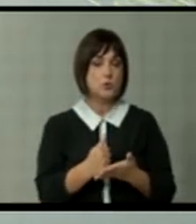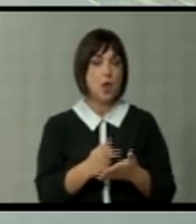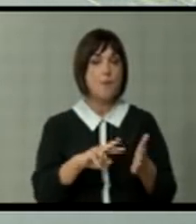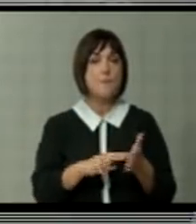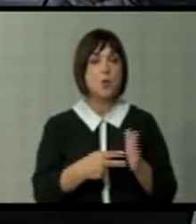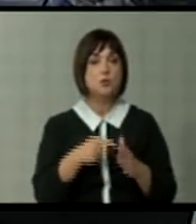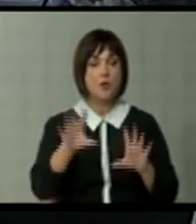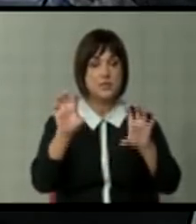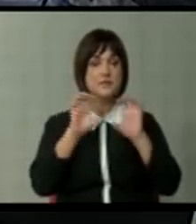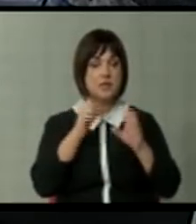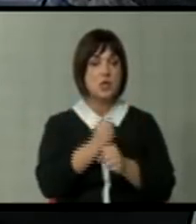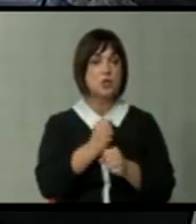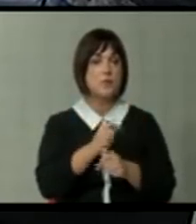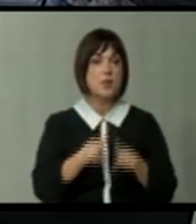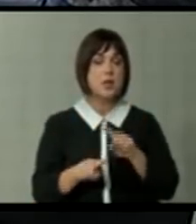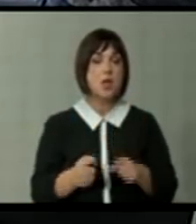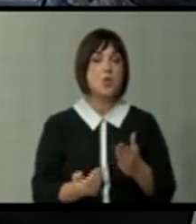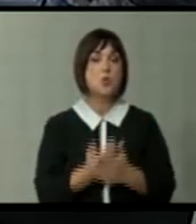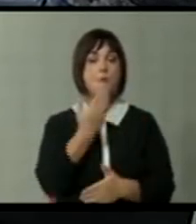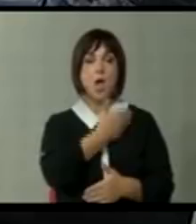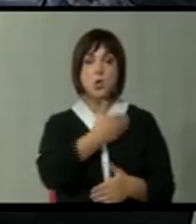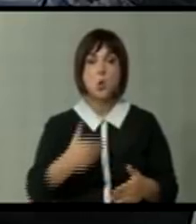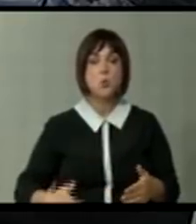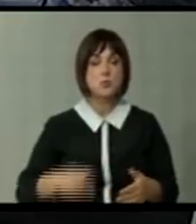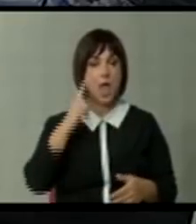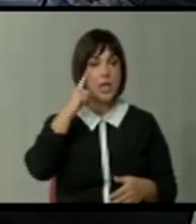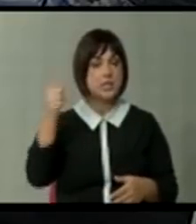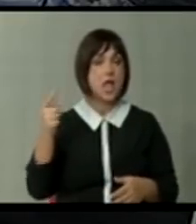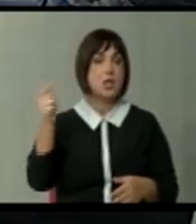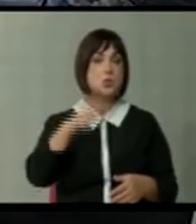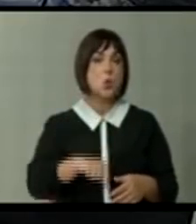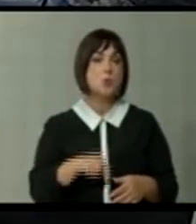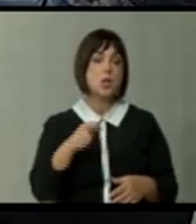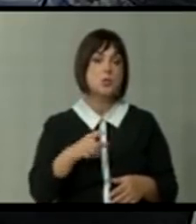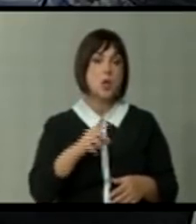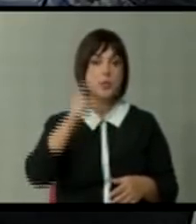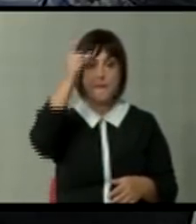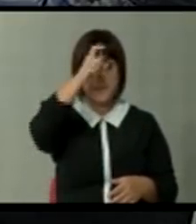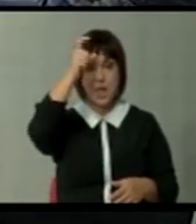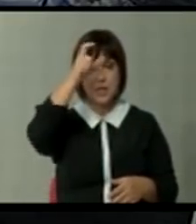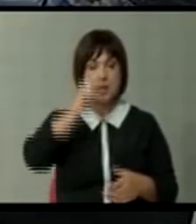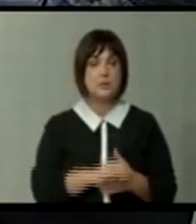Политичко, ова се свати како создавање на некоја нова Југославија. Идејата дојде некако од Белград.